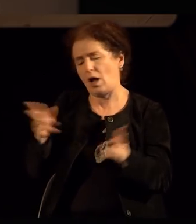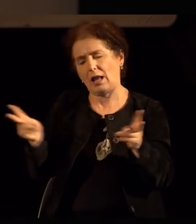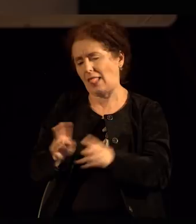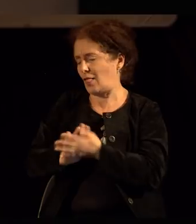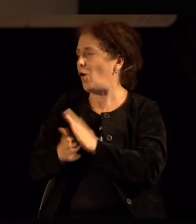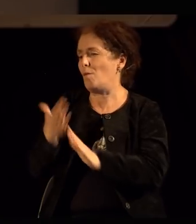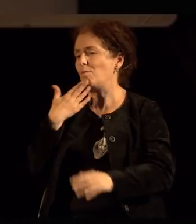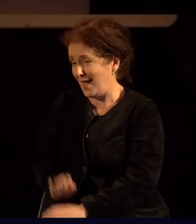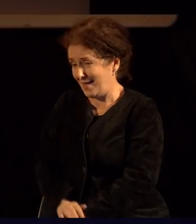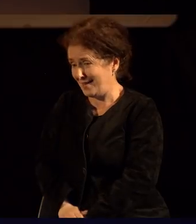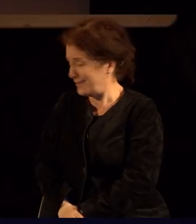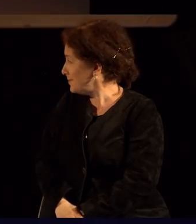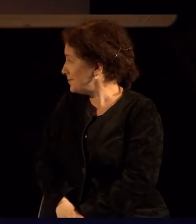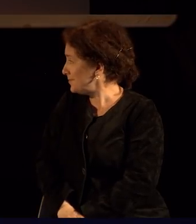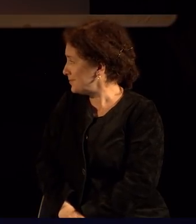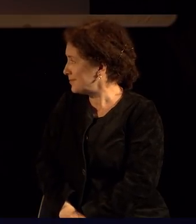мене.